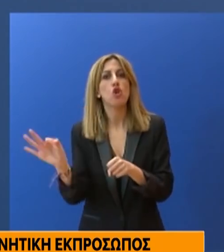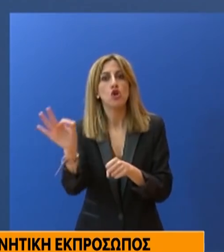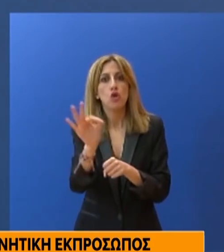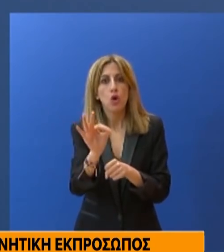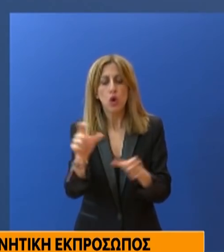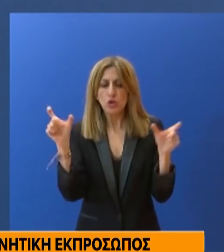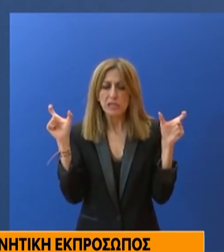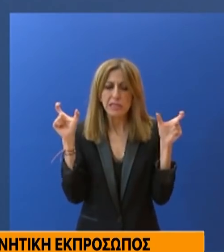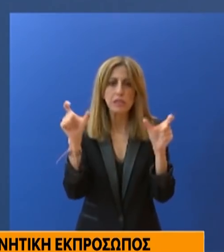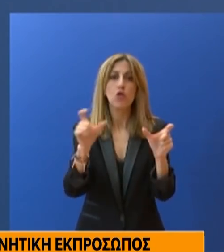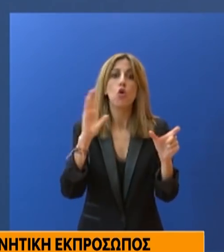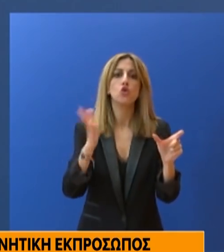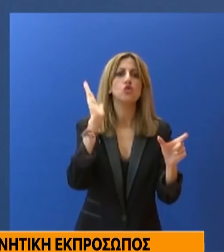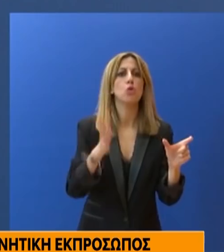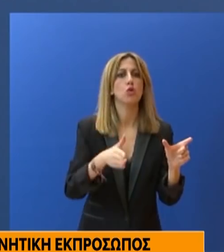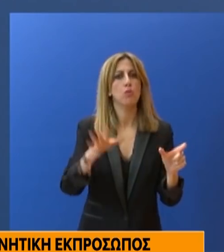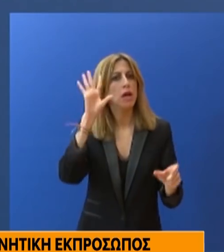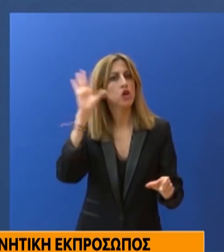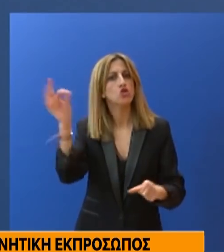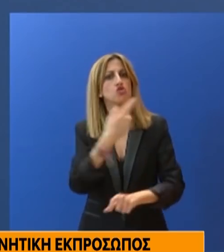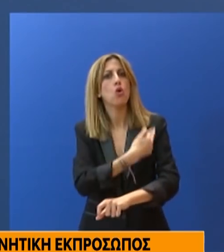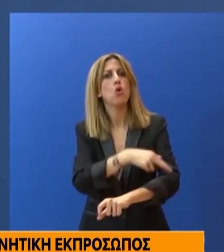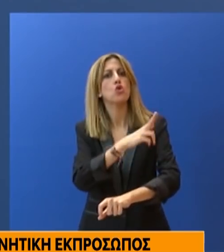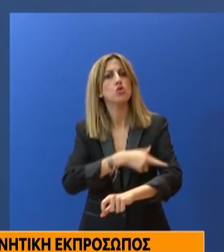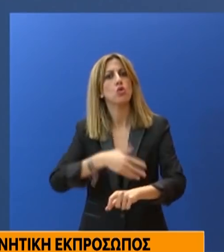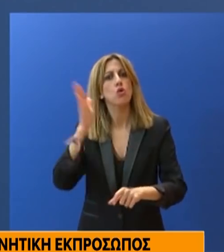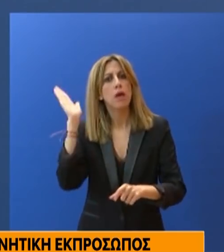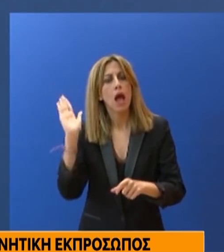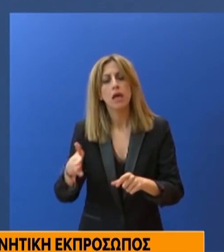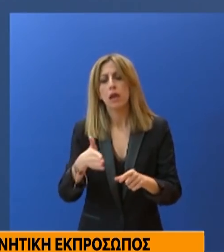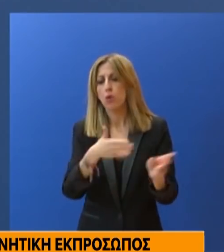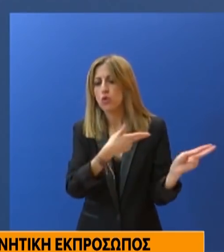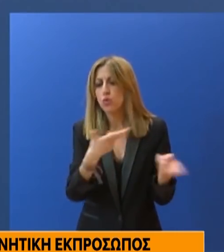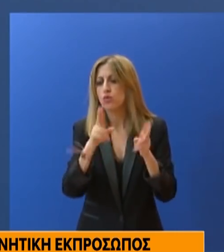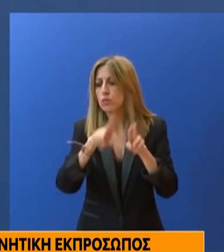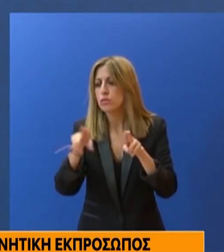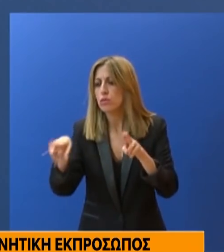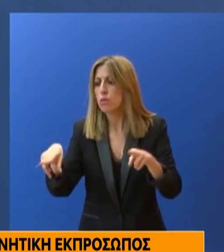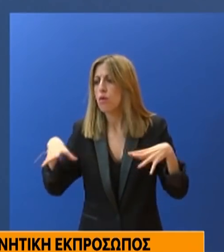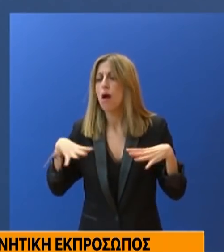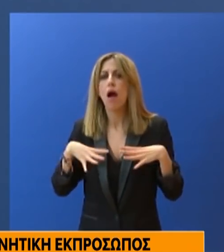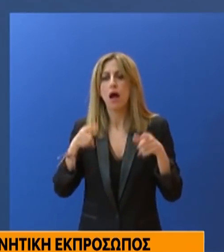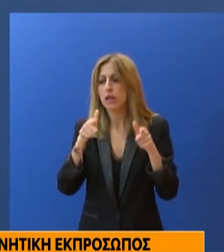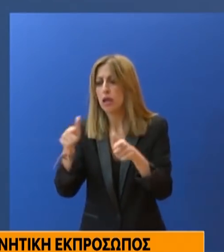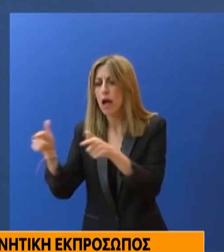ταπεξέλθει ώστε οι ευπαθείς ομάδες και όσοι χρειαστούν νοσηλεία να λάβουν τις απαιτούμενες φροντίδες.